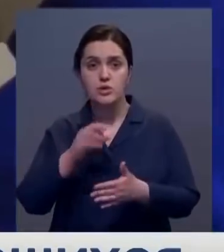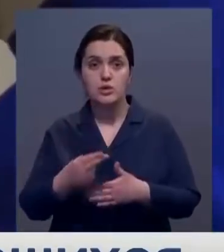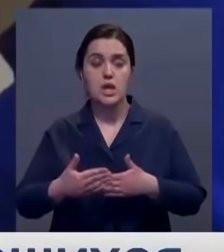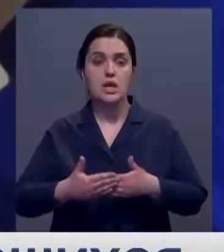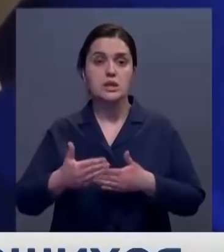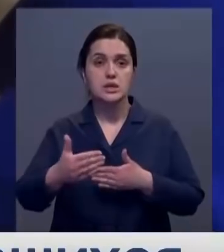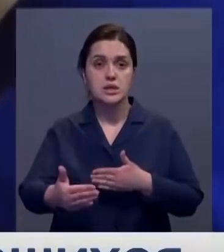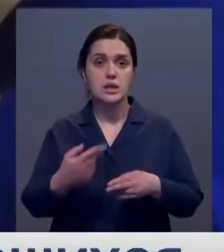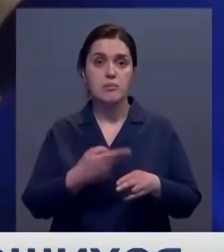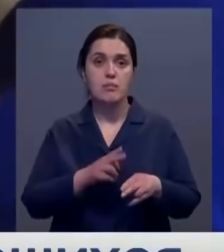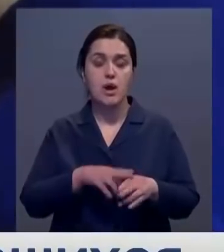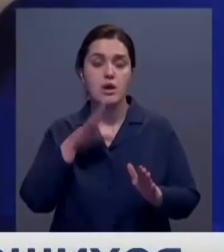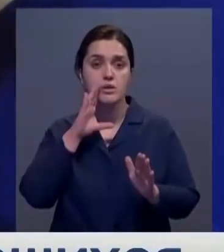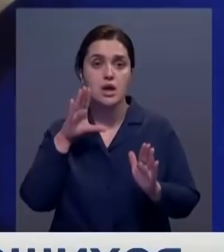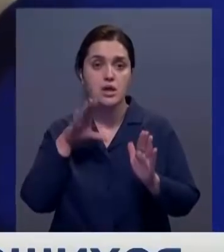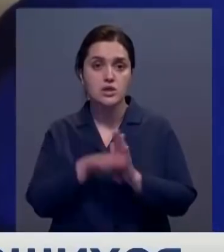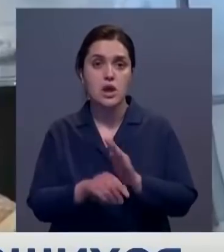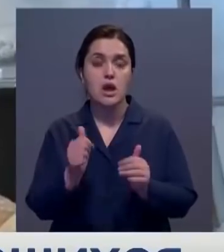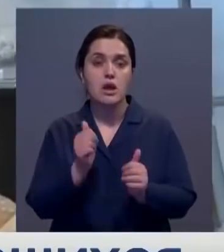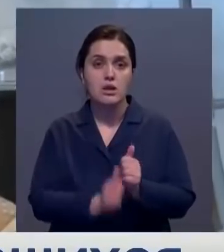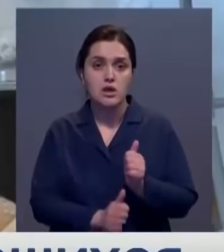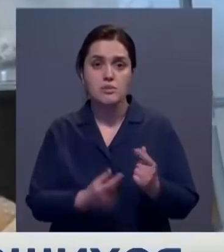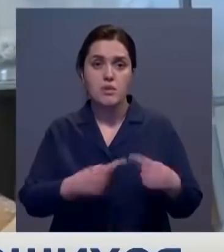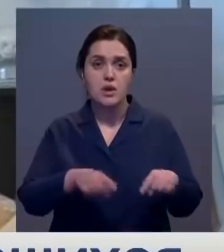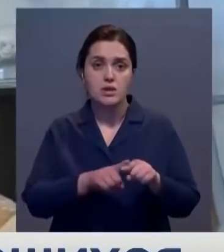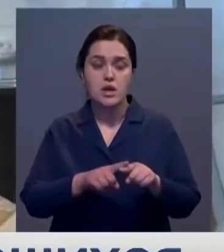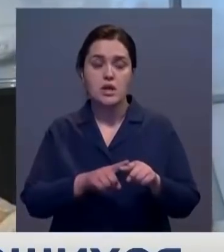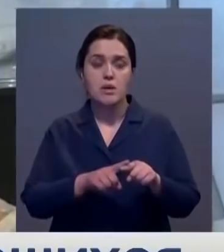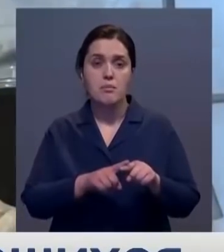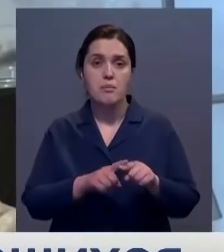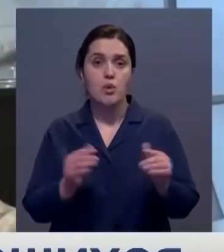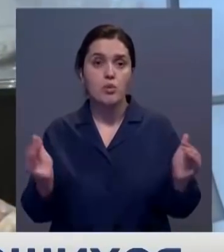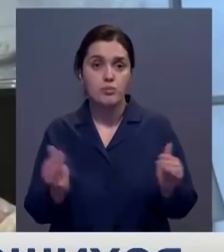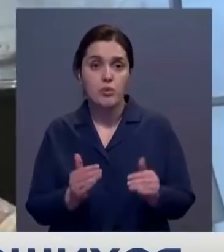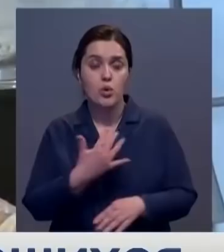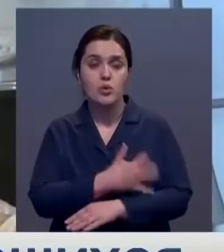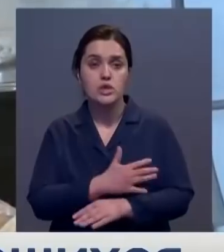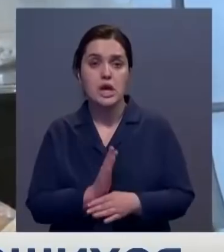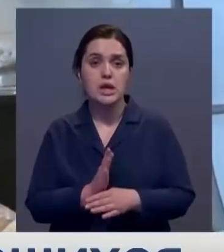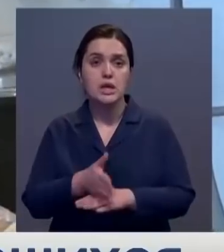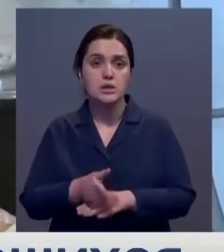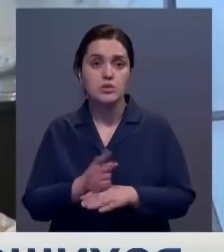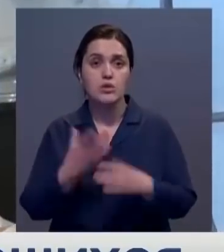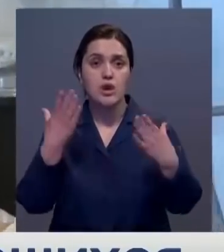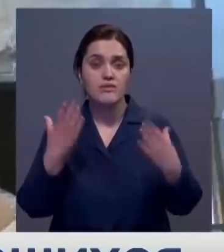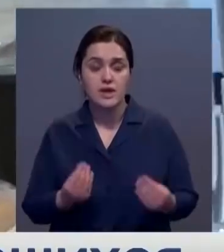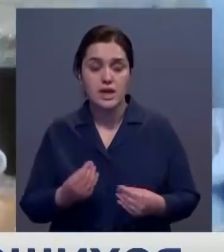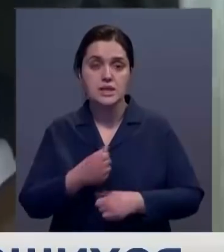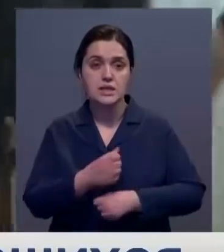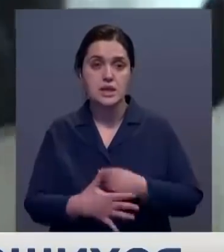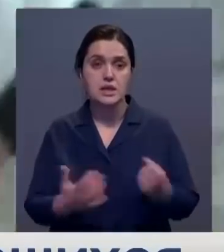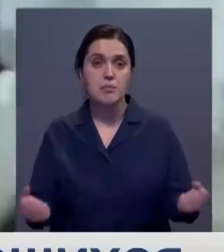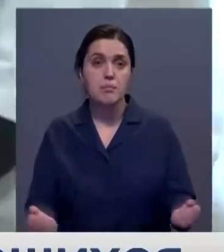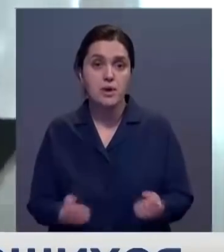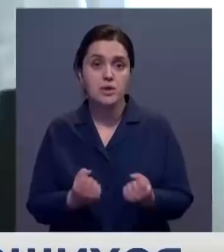дистанции, число ночлежников в каждом отдельном приюте сократится. Для уличных гостей также установят дневные центры поддержки, в